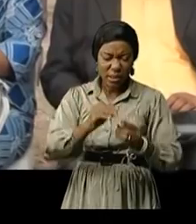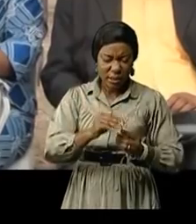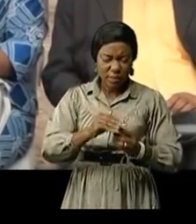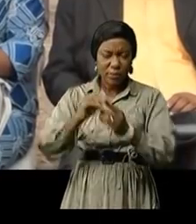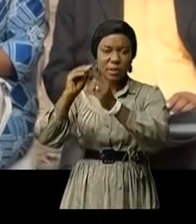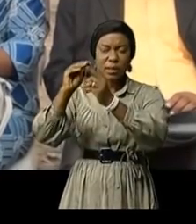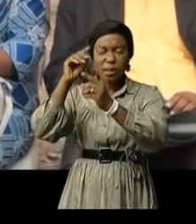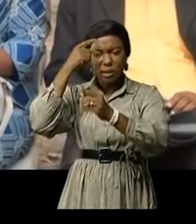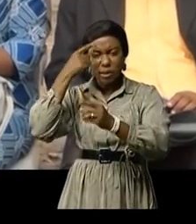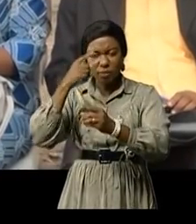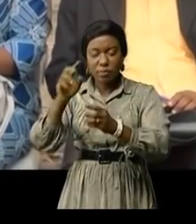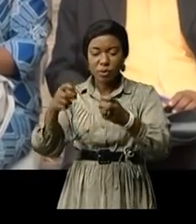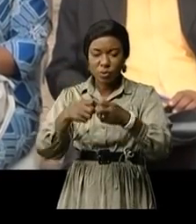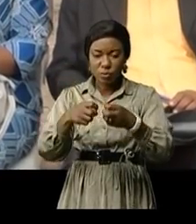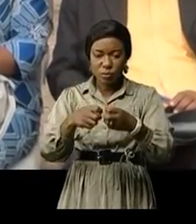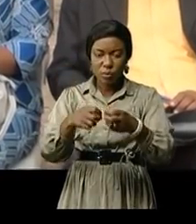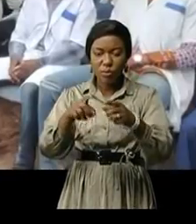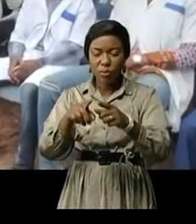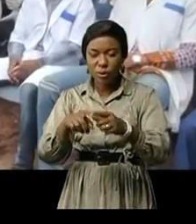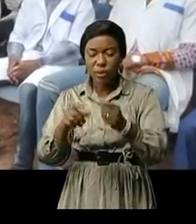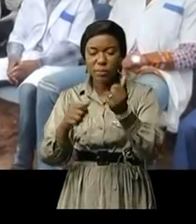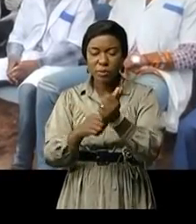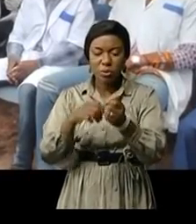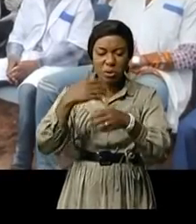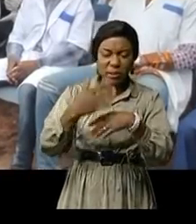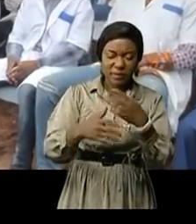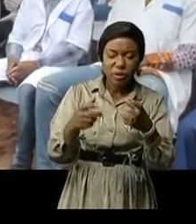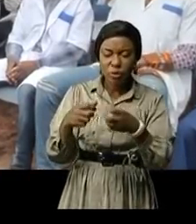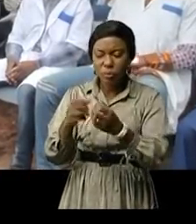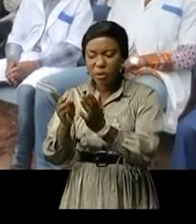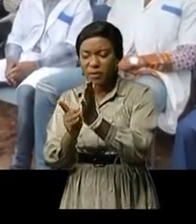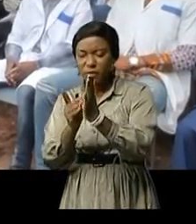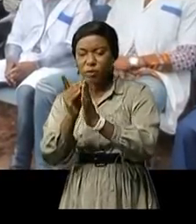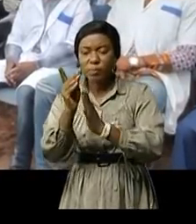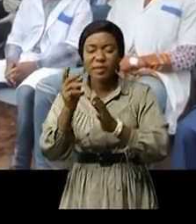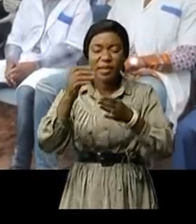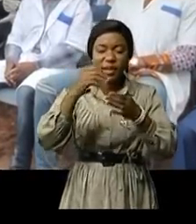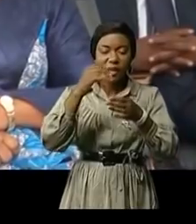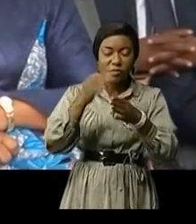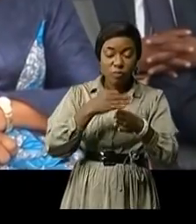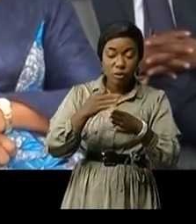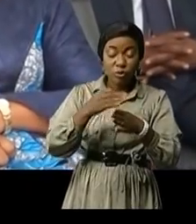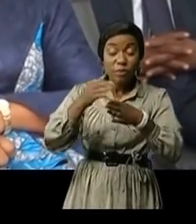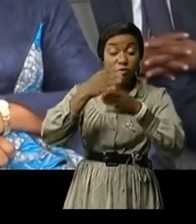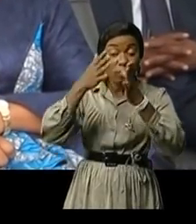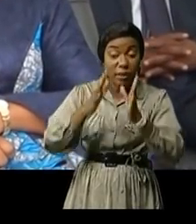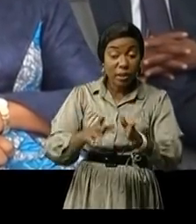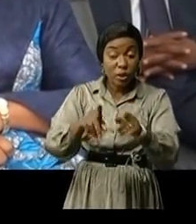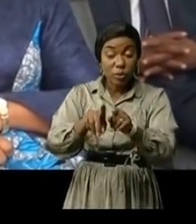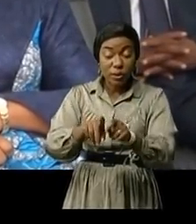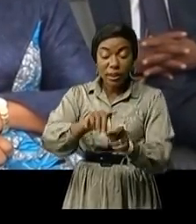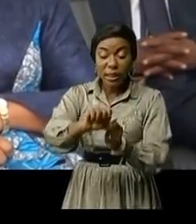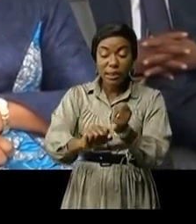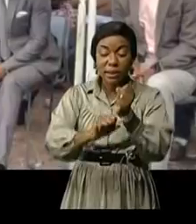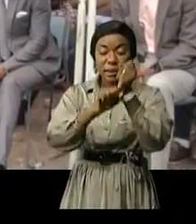à petite échelle, la formation des opérateurs de services énergétiques, le développement de la formation des formateurs et l'assistance technique des